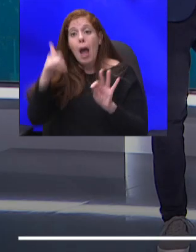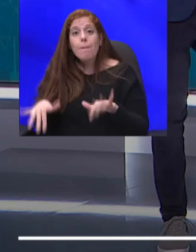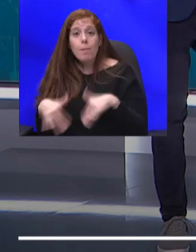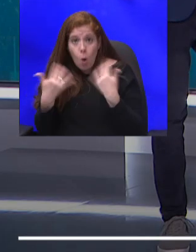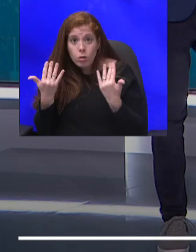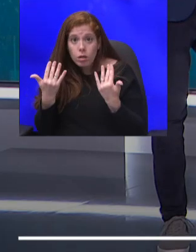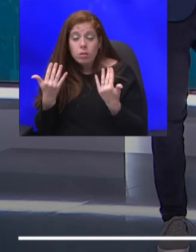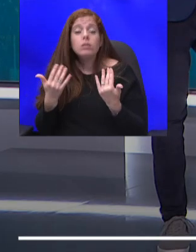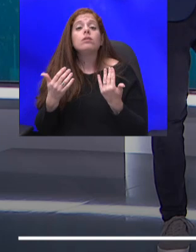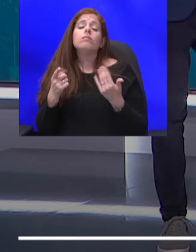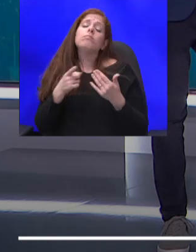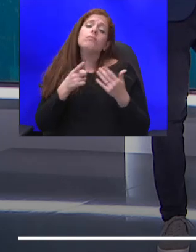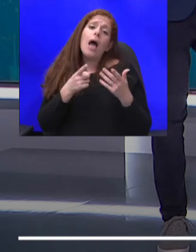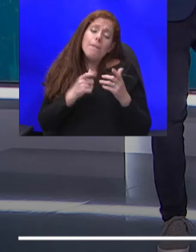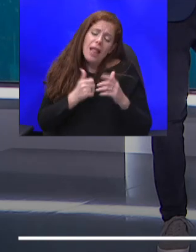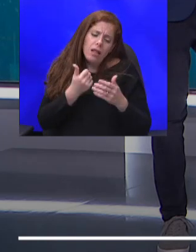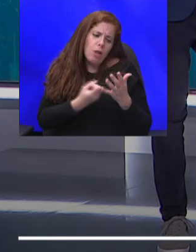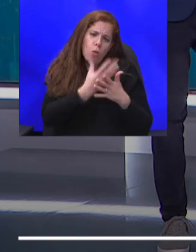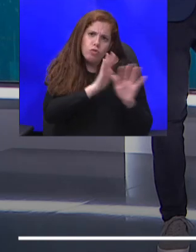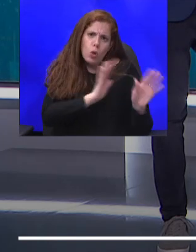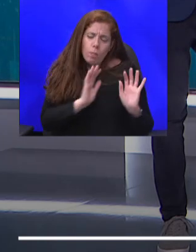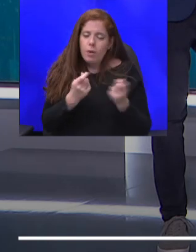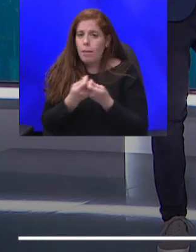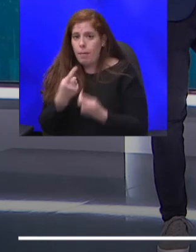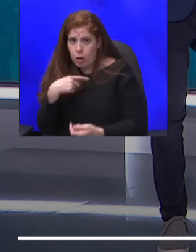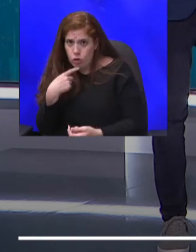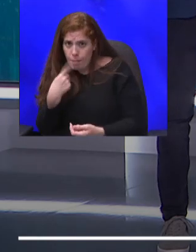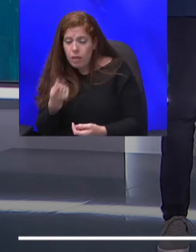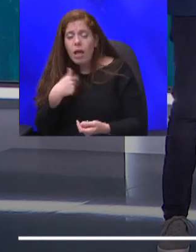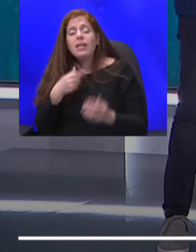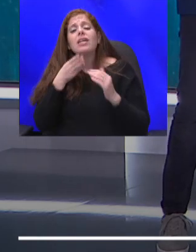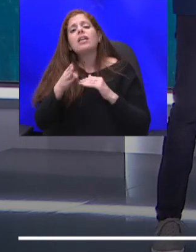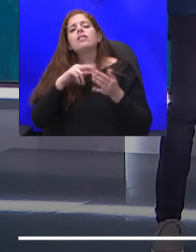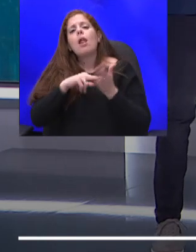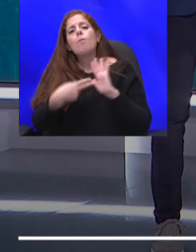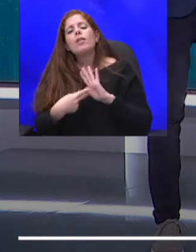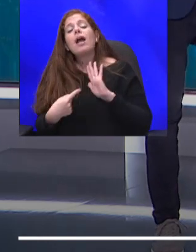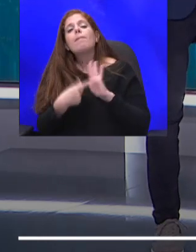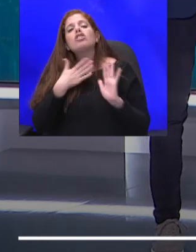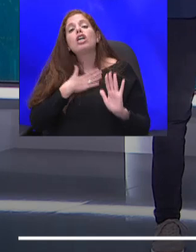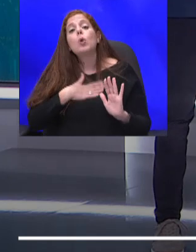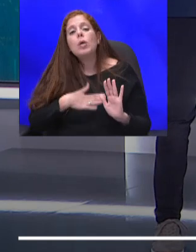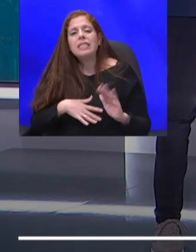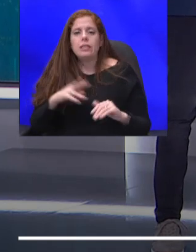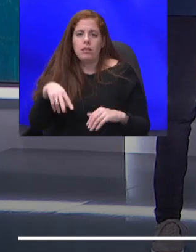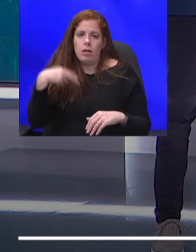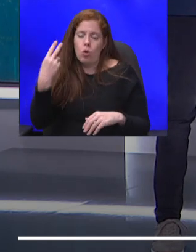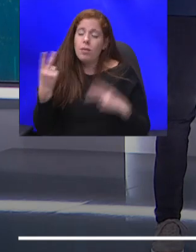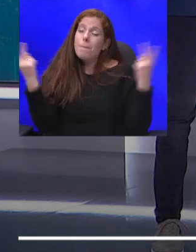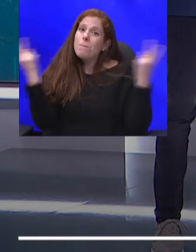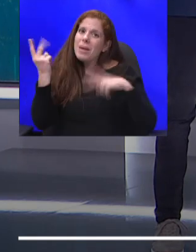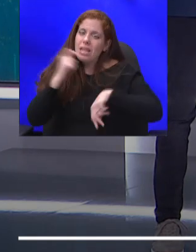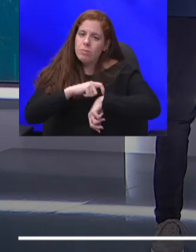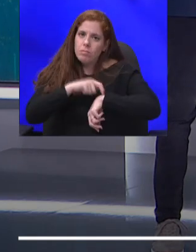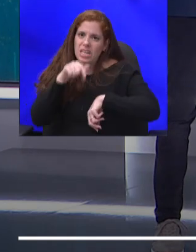תקום. לגבי מה שאמרת, אני נכנסתי לפוליטיקה שאול, כי אני רוצה להיות בטח בזמן כזה שמדינת ישראל נמצאת באחד